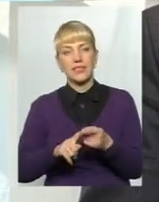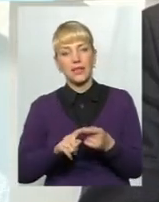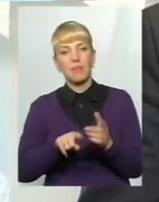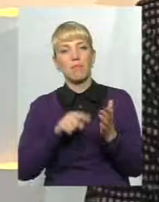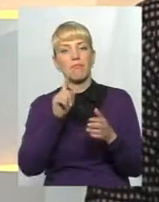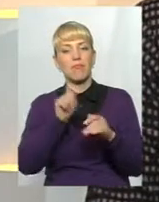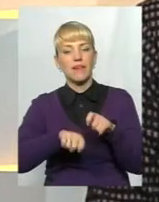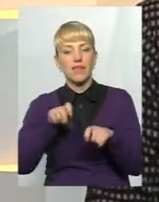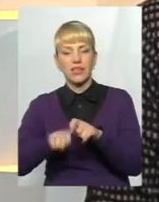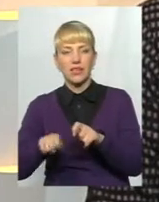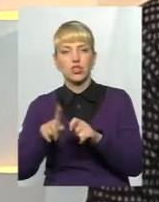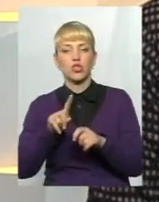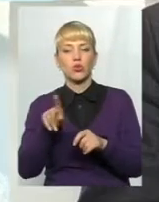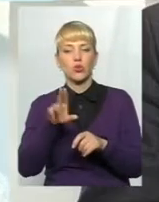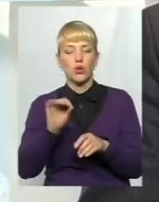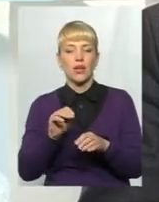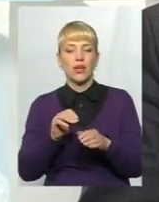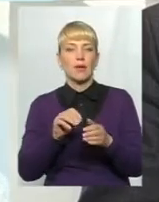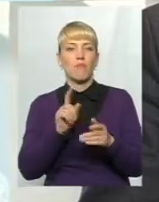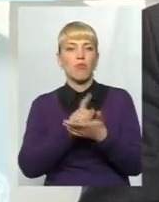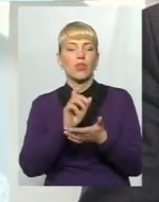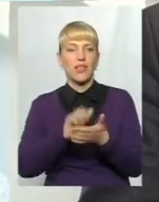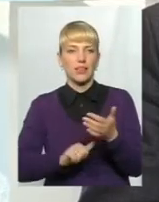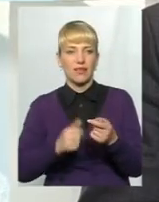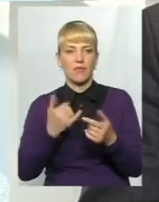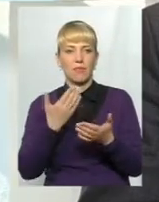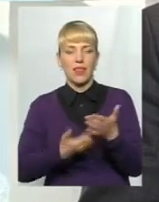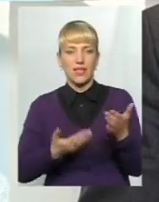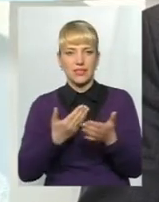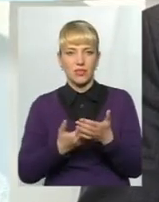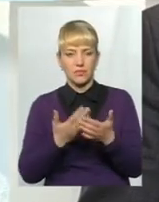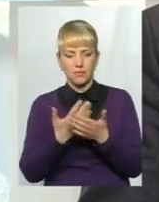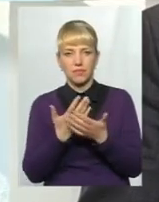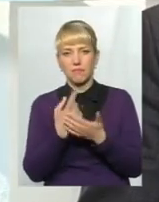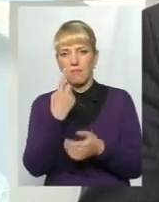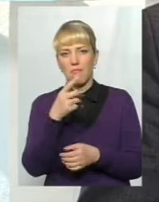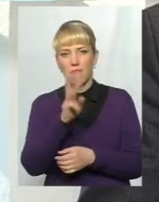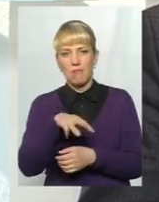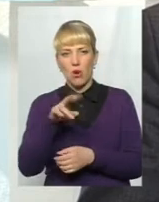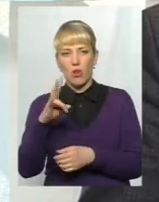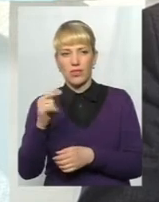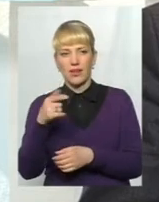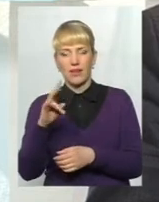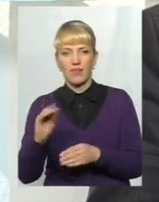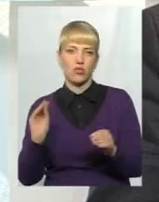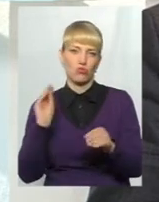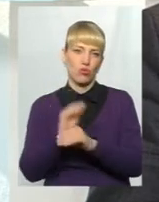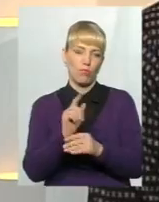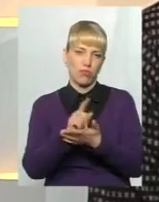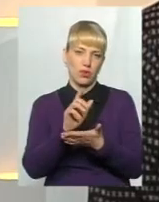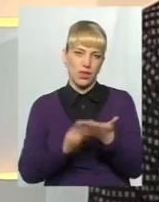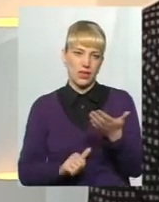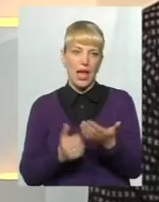що стосується несплати податків. Ну, десь близько, не близько, а більше мільйона гривень до нарахованих податків. А